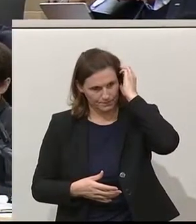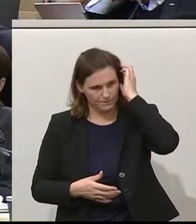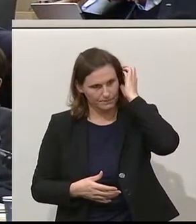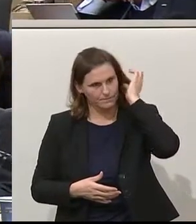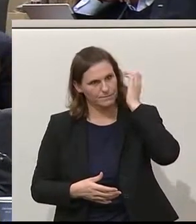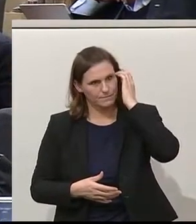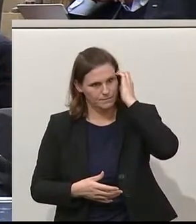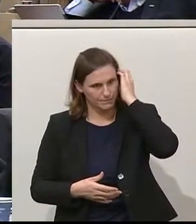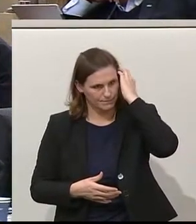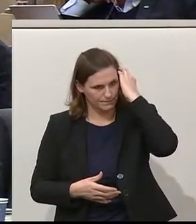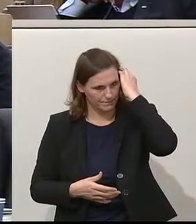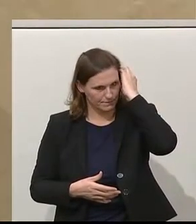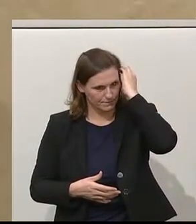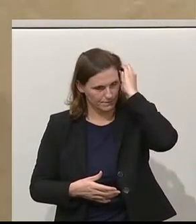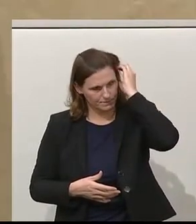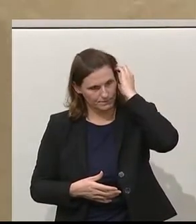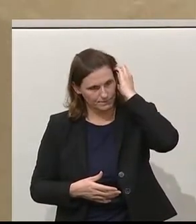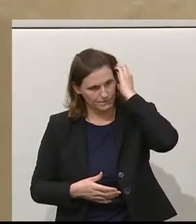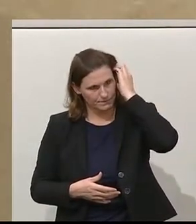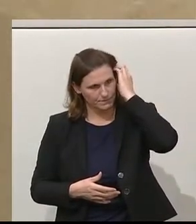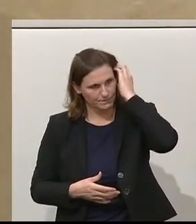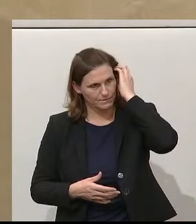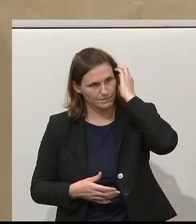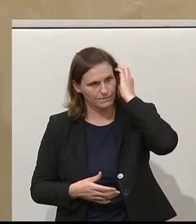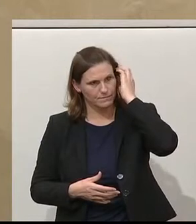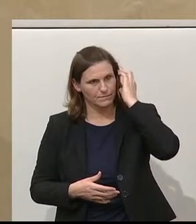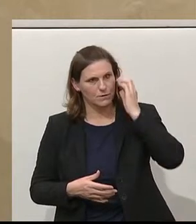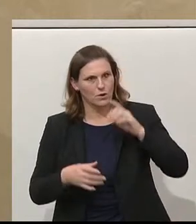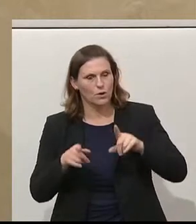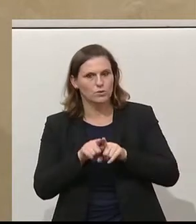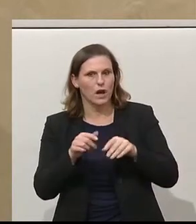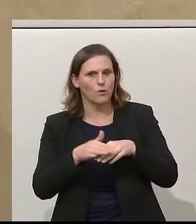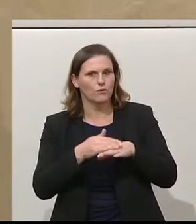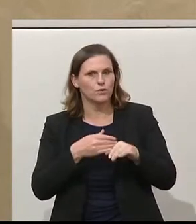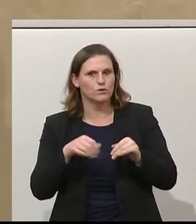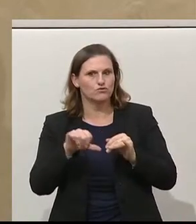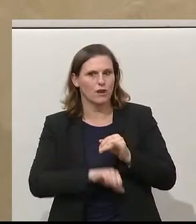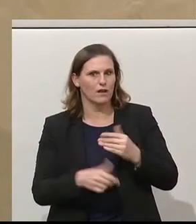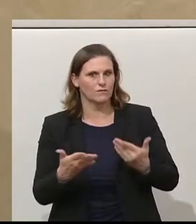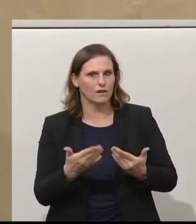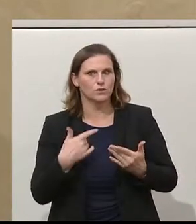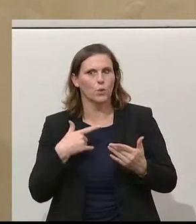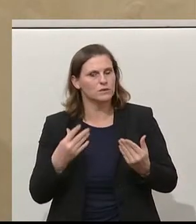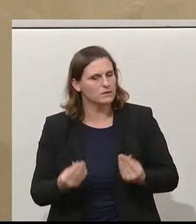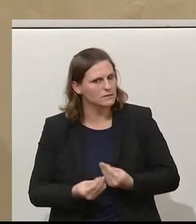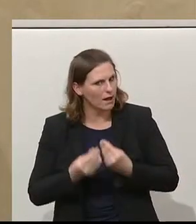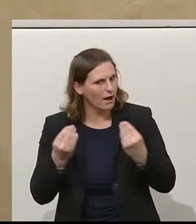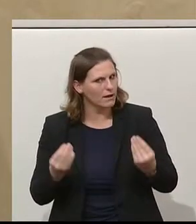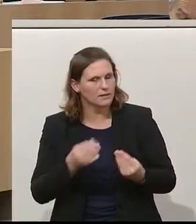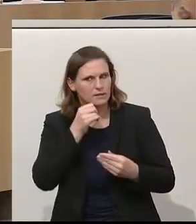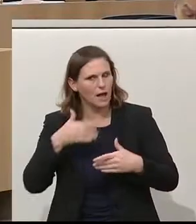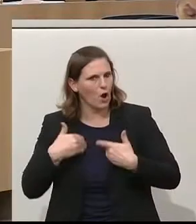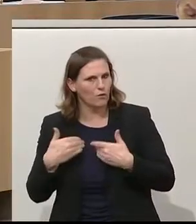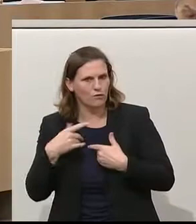Und wir halten es insbesondere deshalb auch für schlecht. Unsere sind nicht aufregend. bin heute auch sehr sachlich. Bleiben wir sachlich.